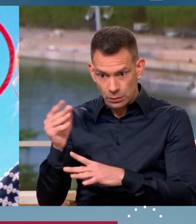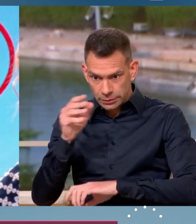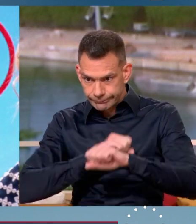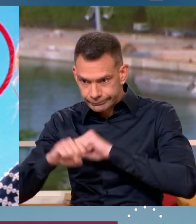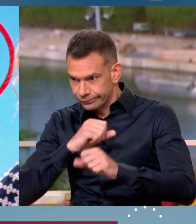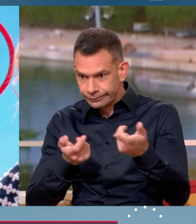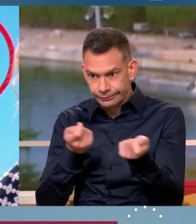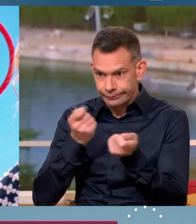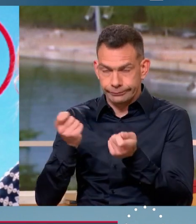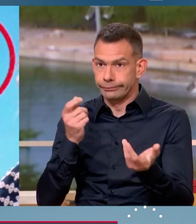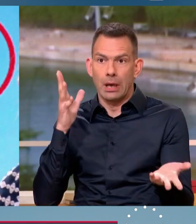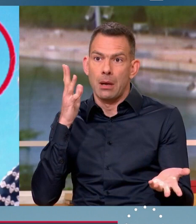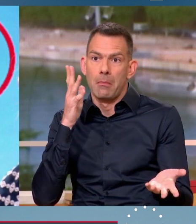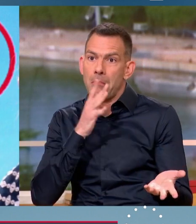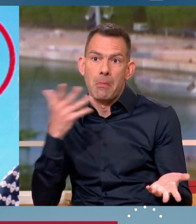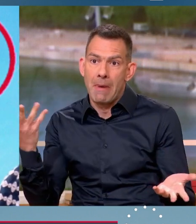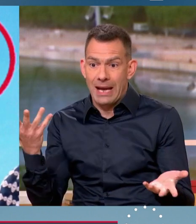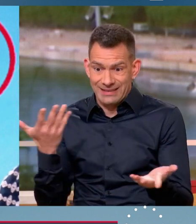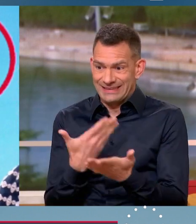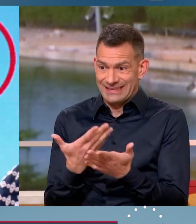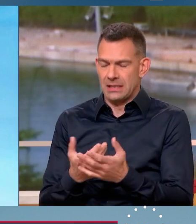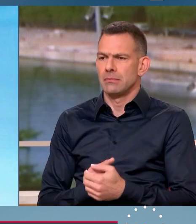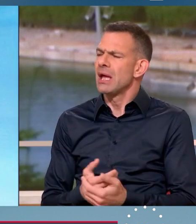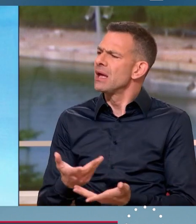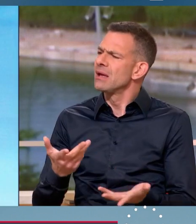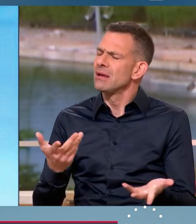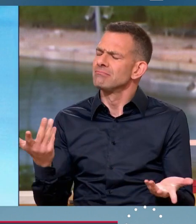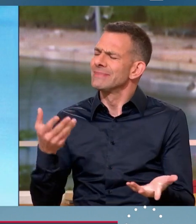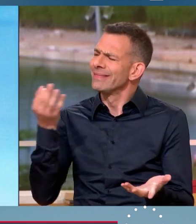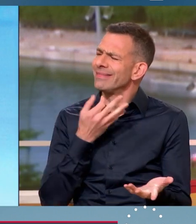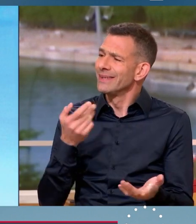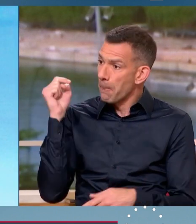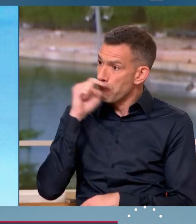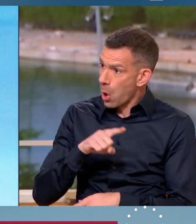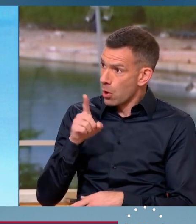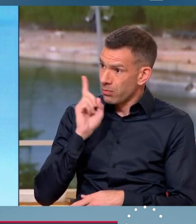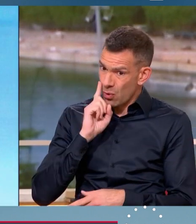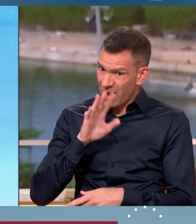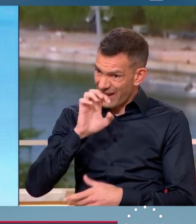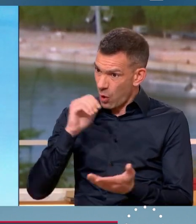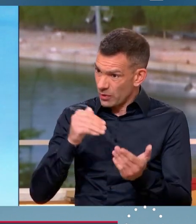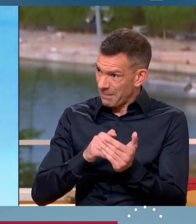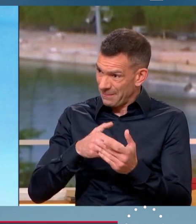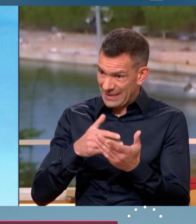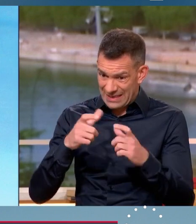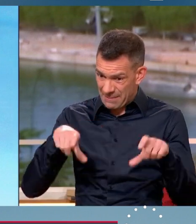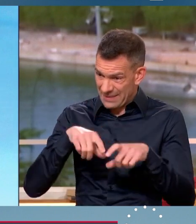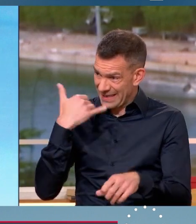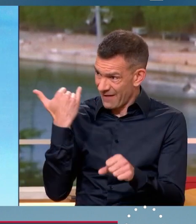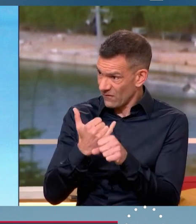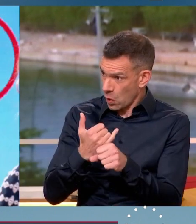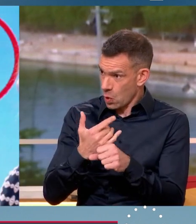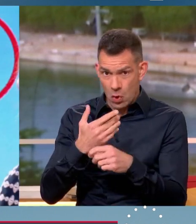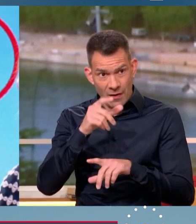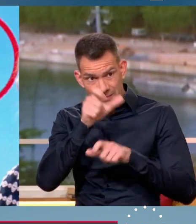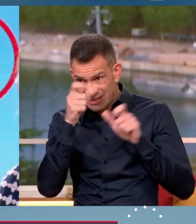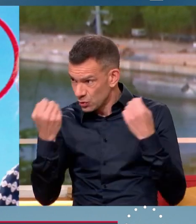rencontre sportive. Donc c'est ça qu'il faut retenir. pourquoi vous dites il ment ? Il ment, il'y avait pas 40 000 faux billets ou supporters qui se sont présentés